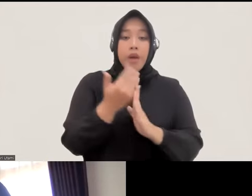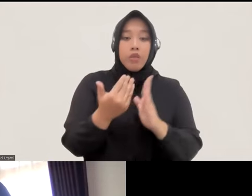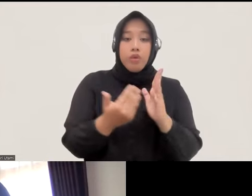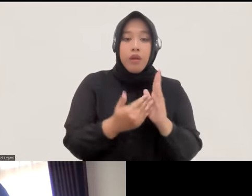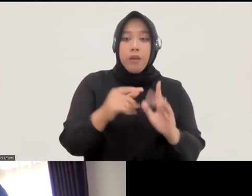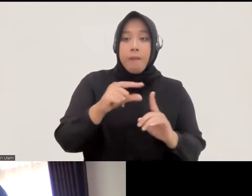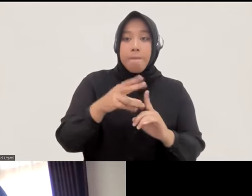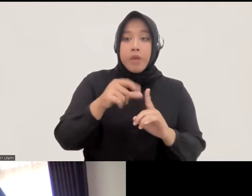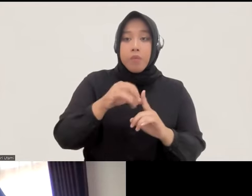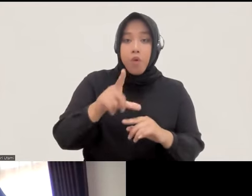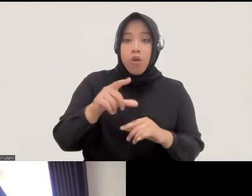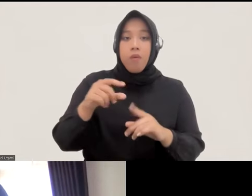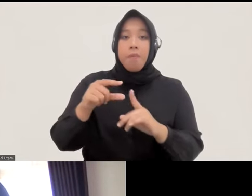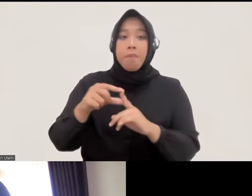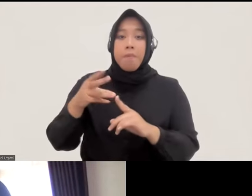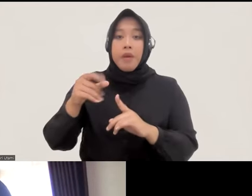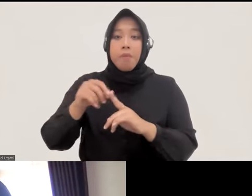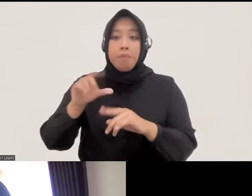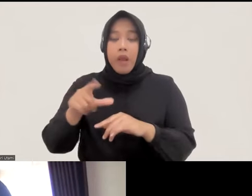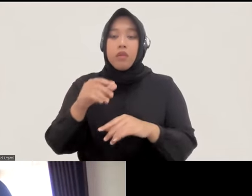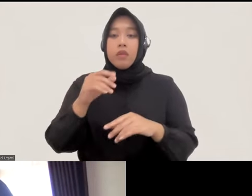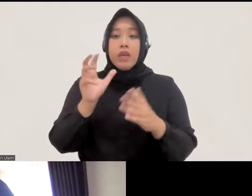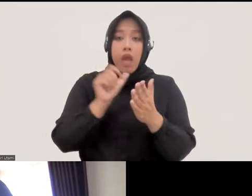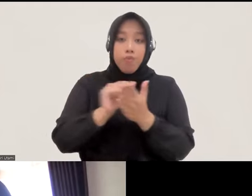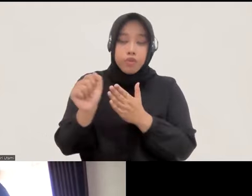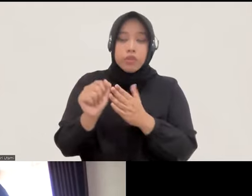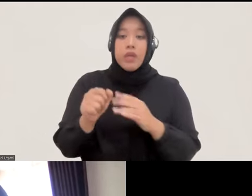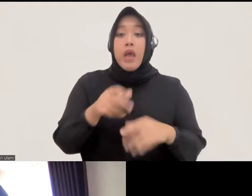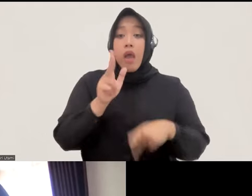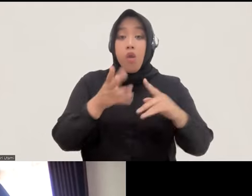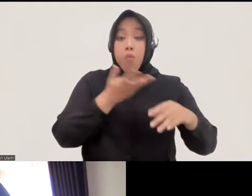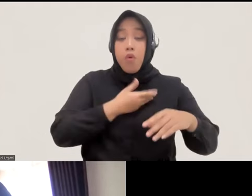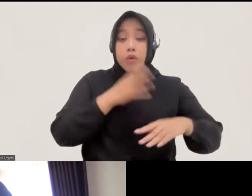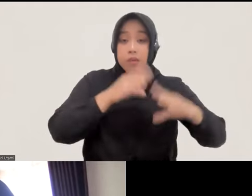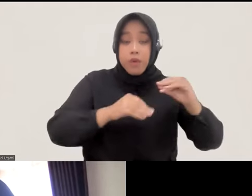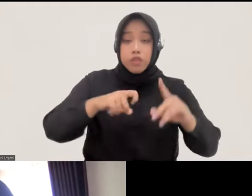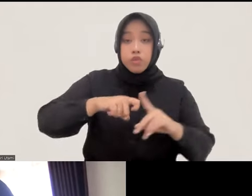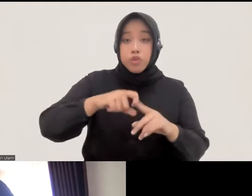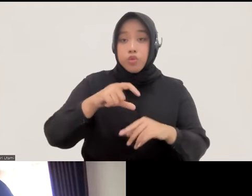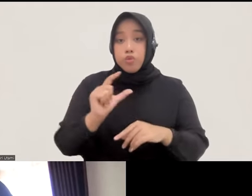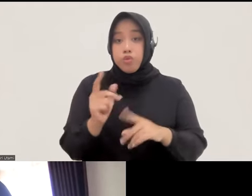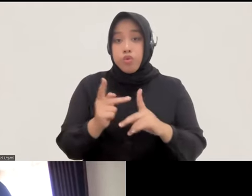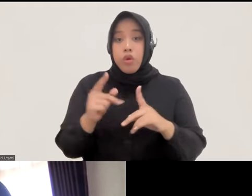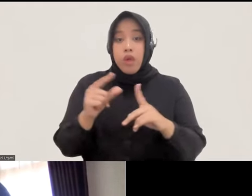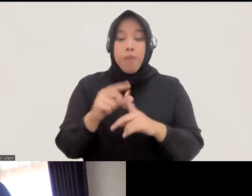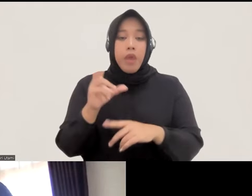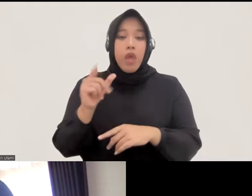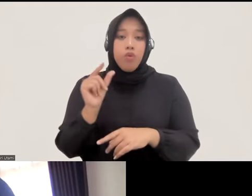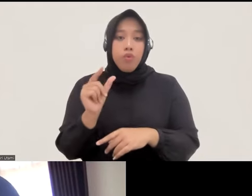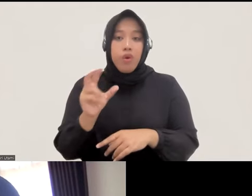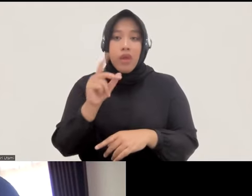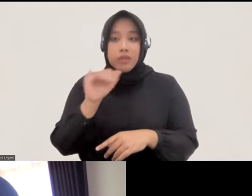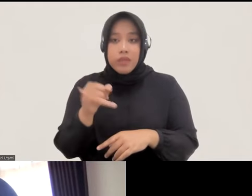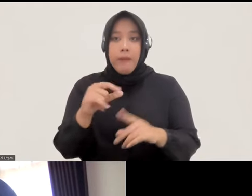sebaiknya dicabut ya kalau misalnya nanti memang dibahas di KUHAP begitu ya atau misalnya tadi dibahas di RUU RJ begitu ya Perpol dan